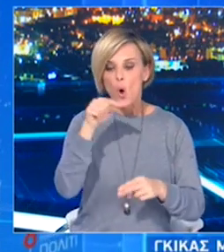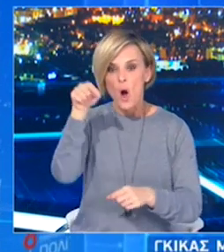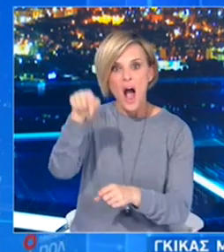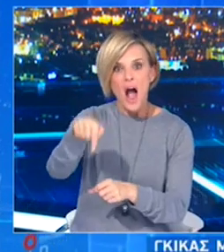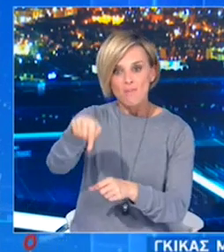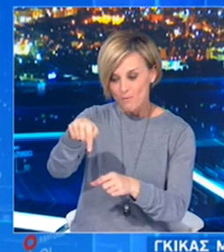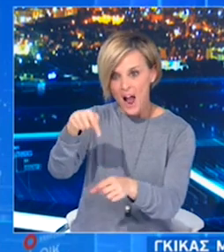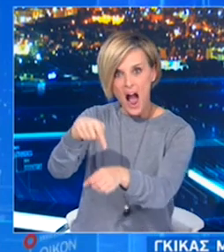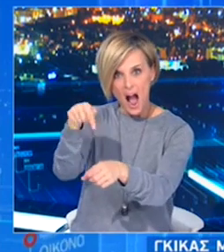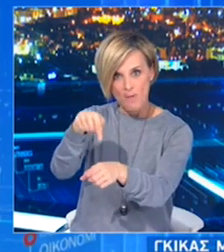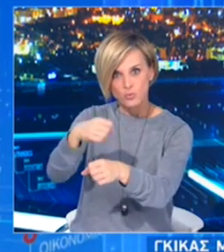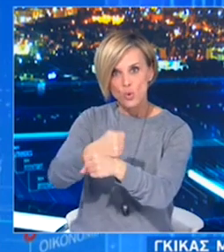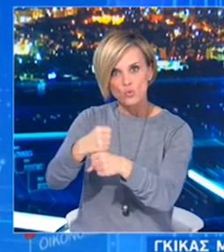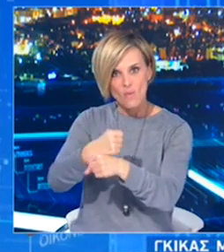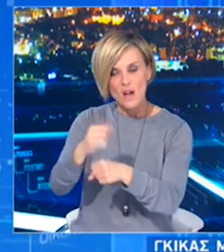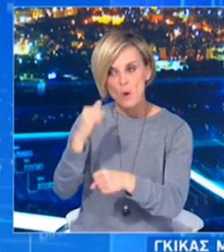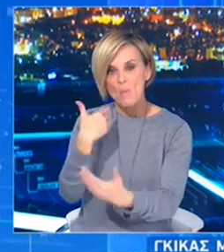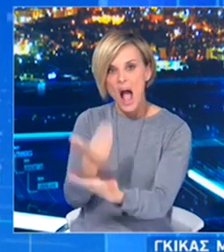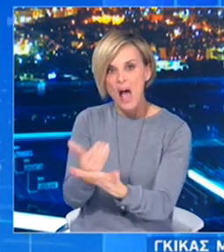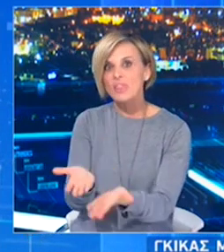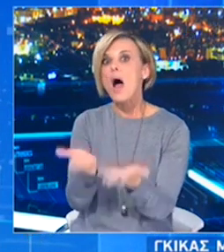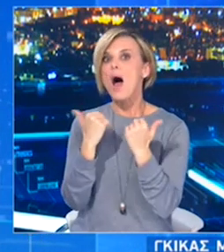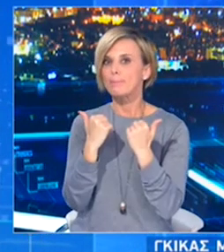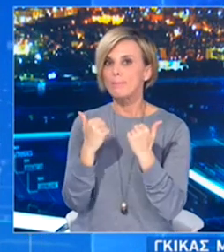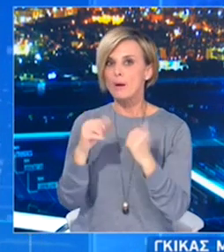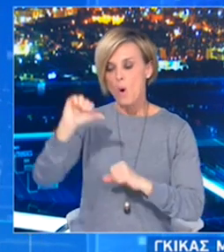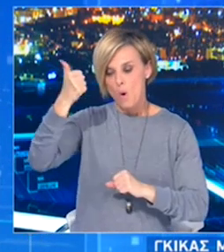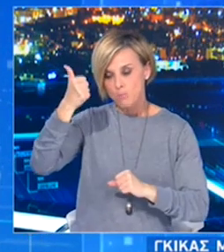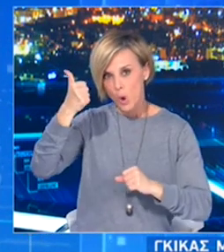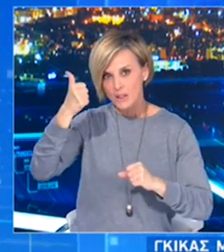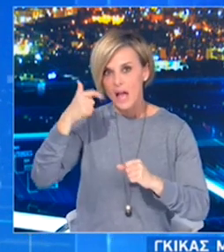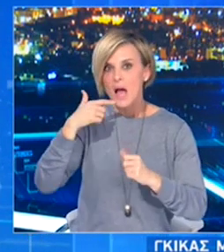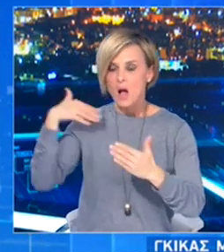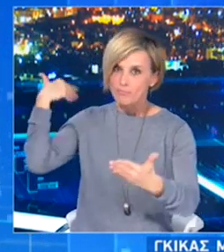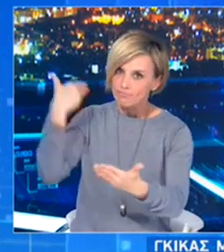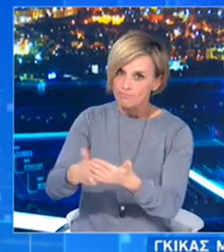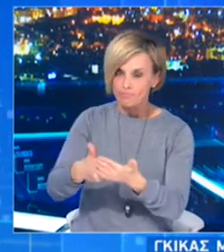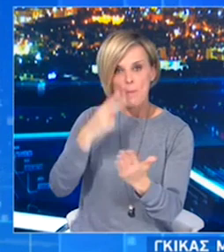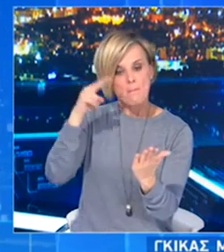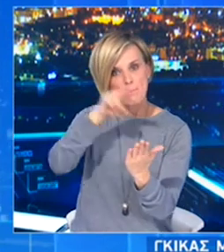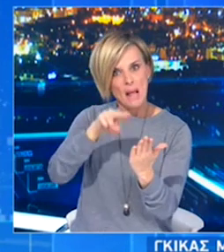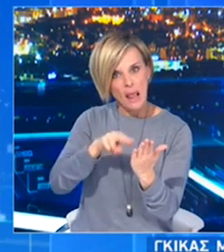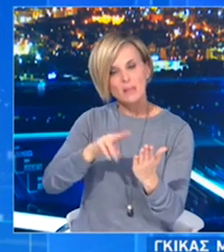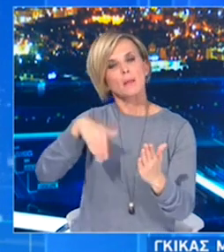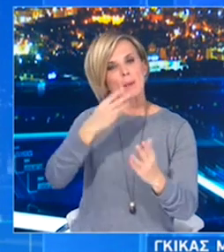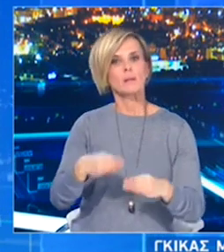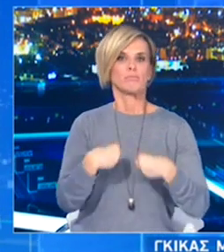ακόμα δηλαδή δεν έχει πάρει άδεια πρέπει να γίνουν, ολοκληρωθούν πρώτα οι κλινικές μελέτες και μετά να αδειοδοτηθεί ώστε να μπορούν να το πάρουν όλοι οι ασθενείς.